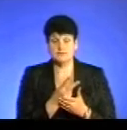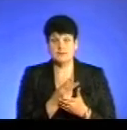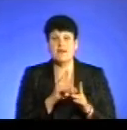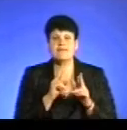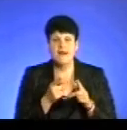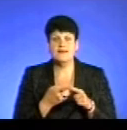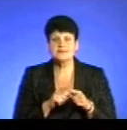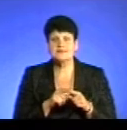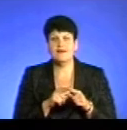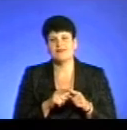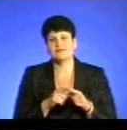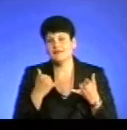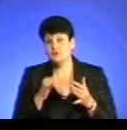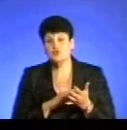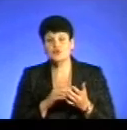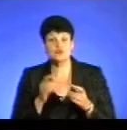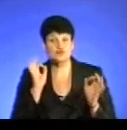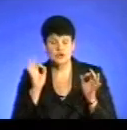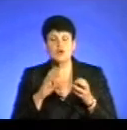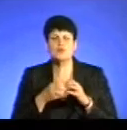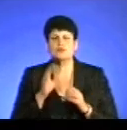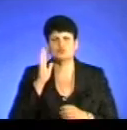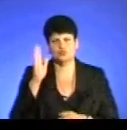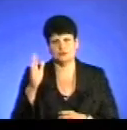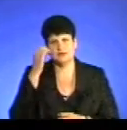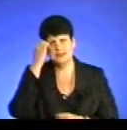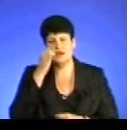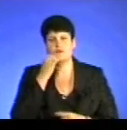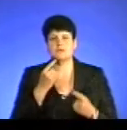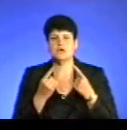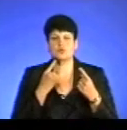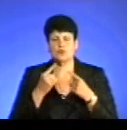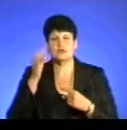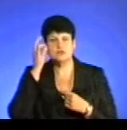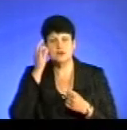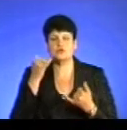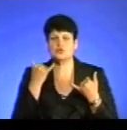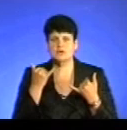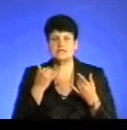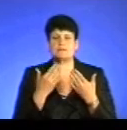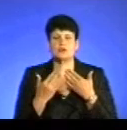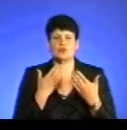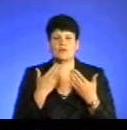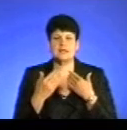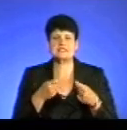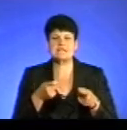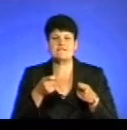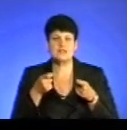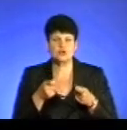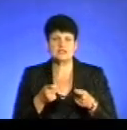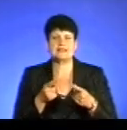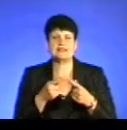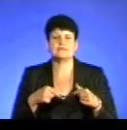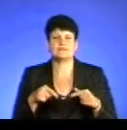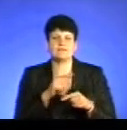як це не дивно звучить, але результат буде. Я дякую вам за розмову і нагадаю, що сьогодні ми спілкувалися із завидувачем диспансерного